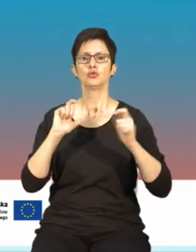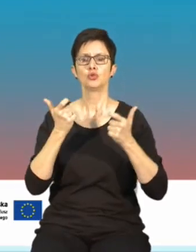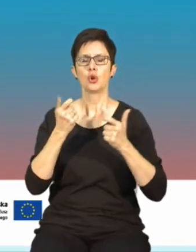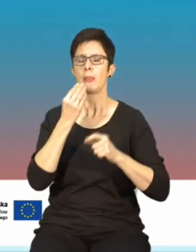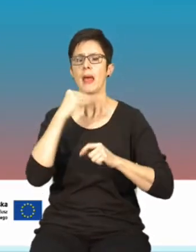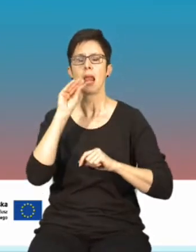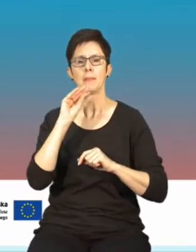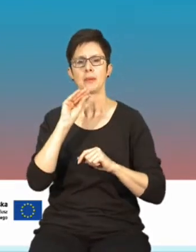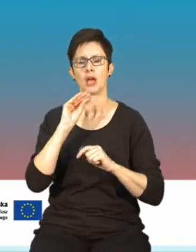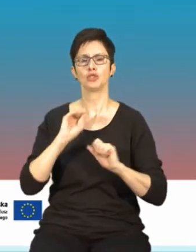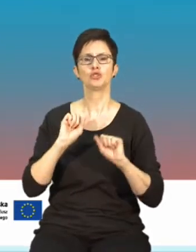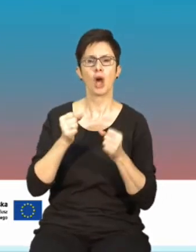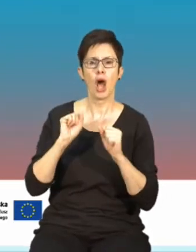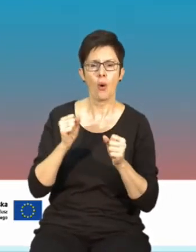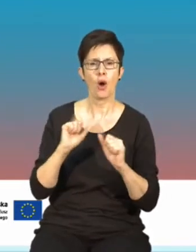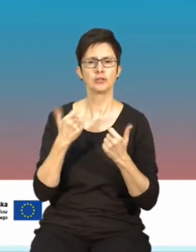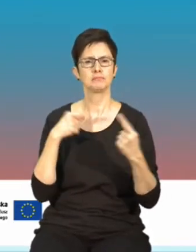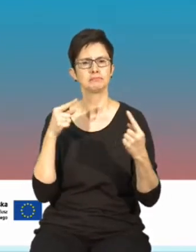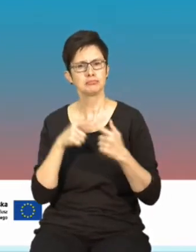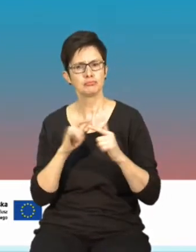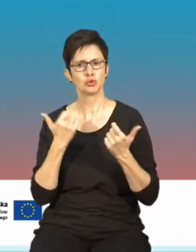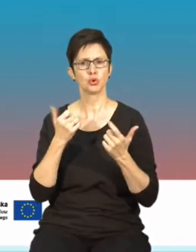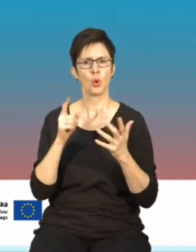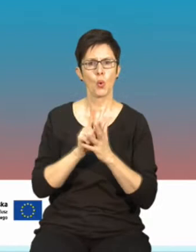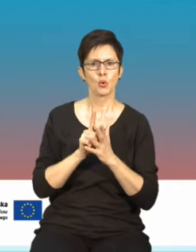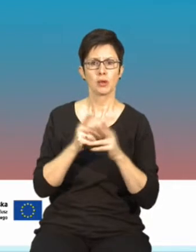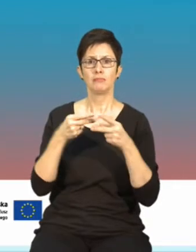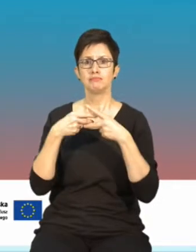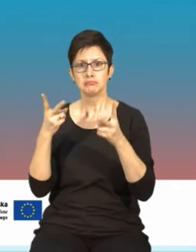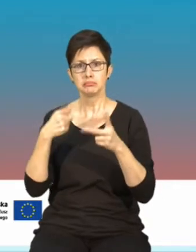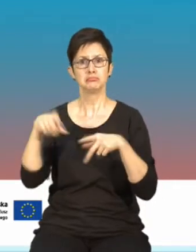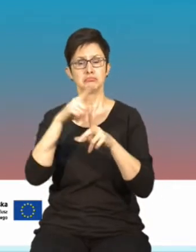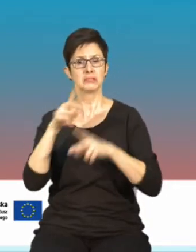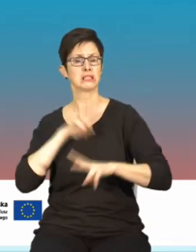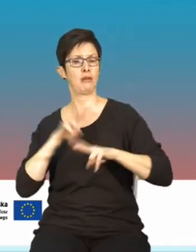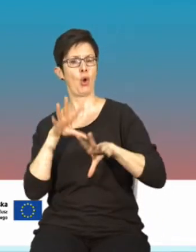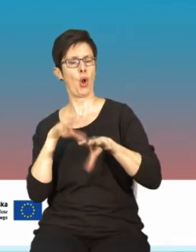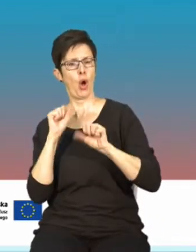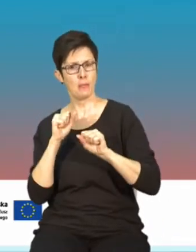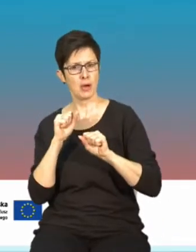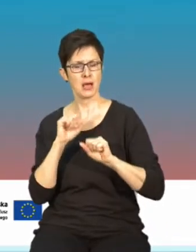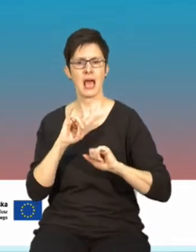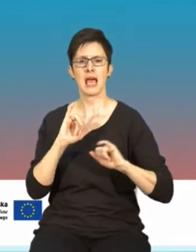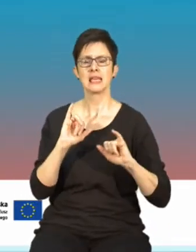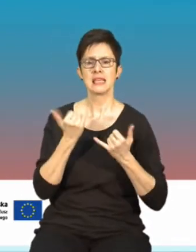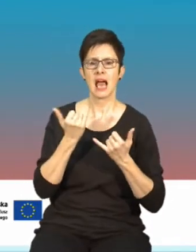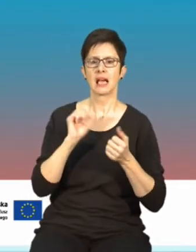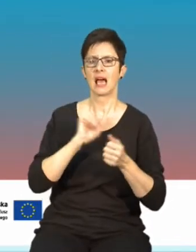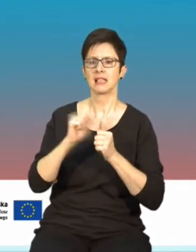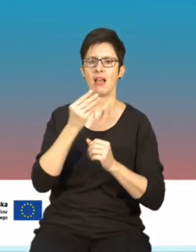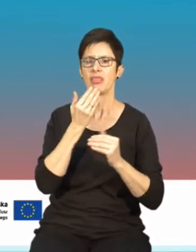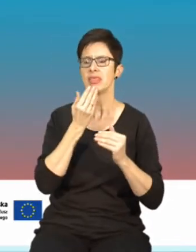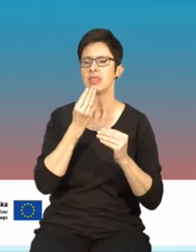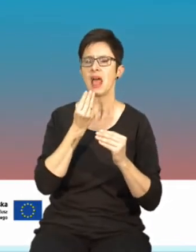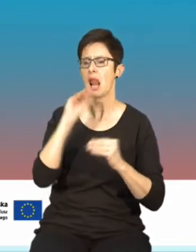najlepiej działa, co się najlepiej sprzedaje i jaką mamy najlepszą odpowiedź na